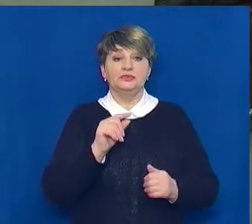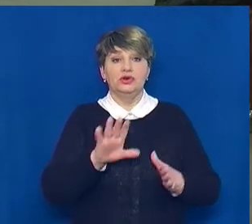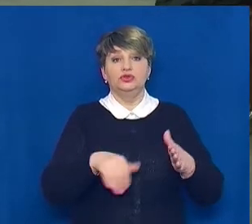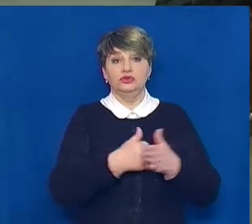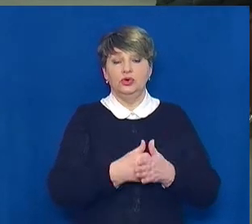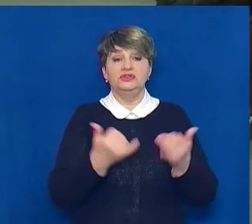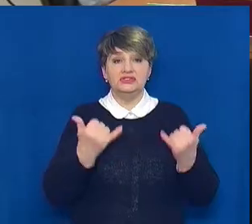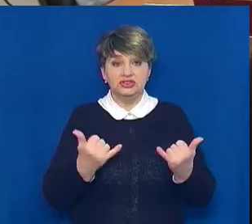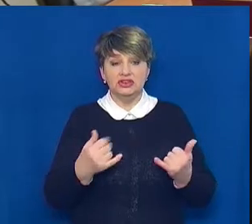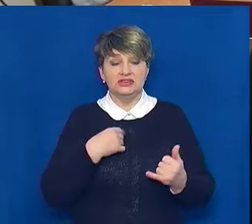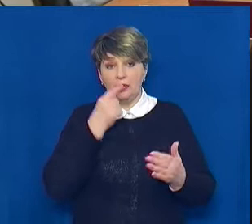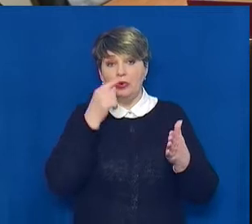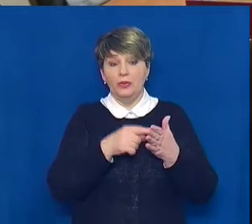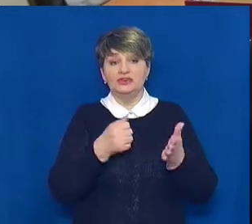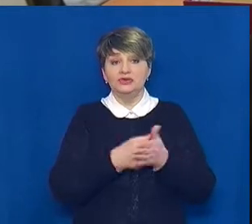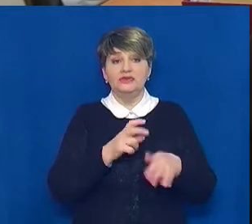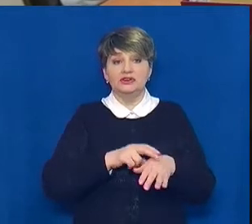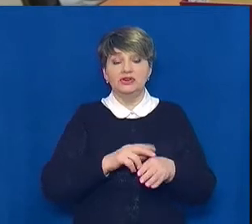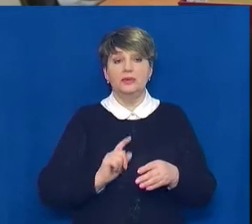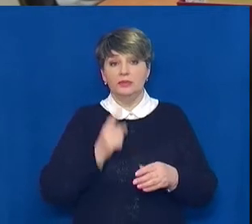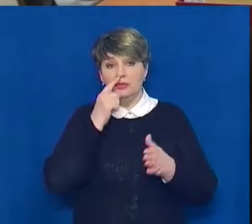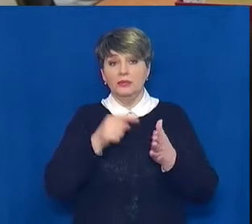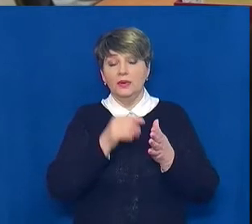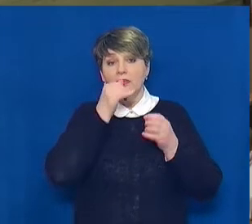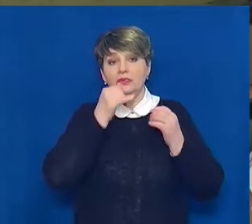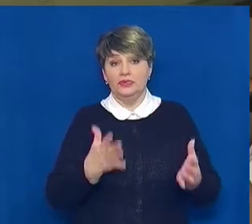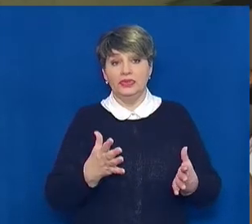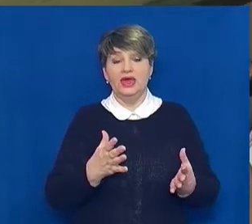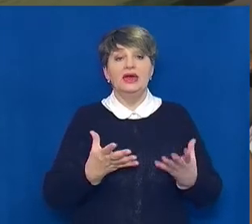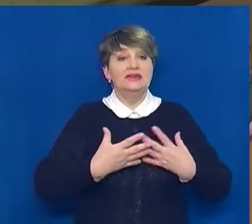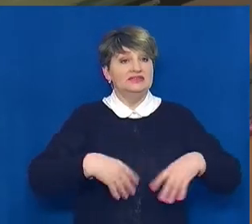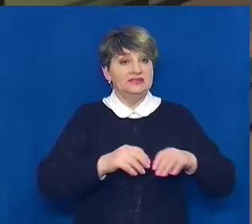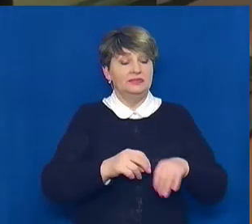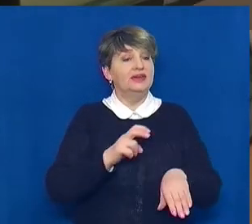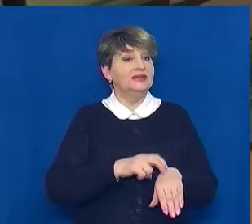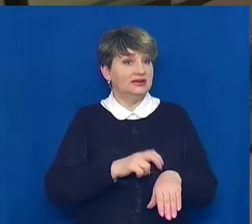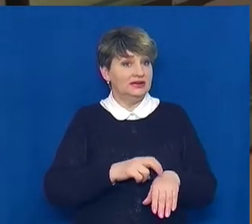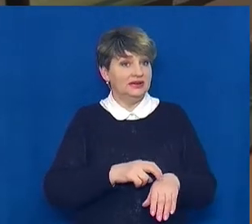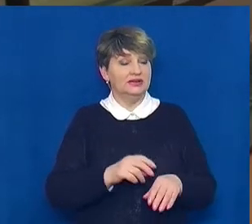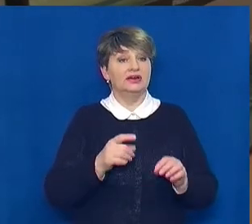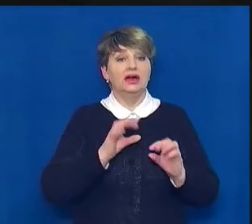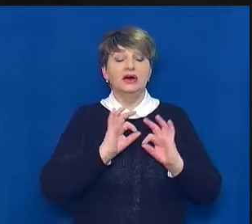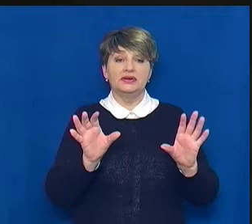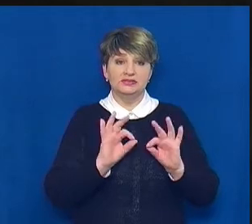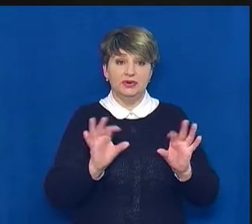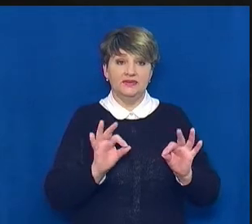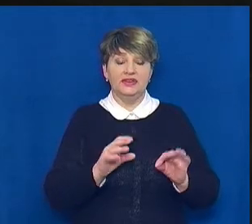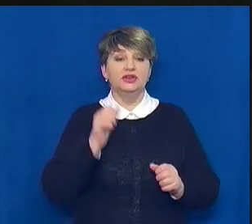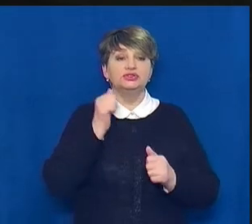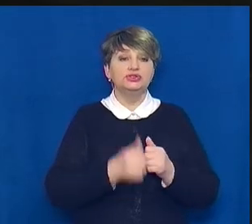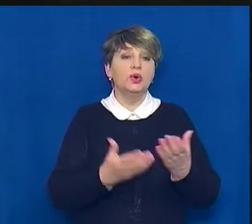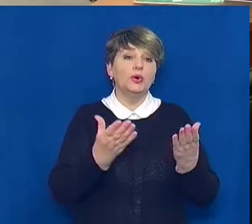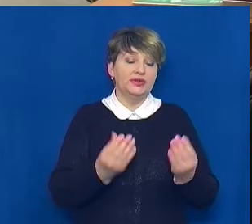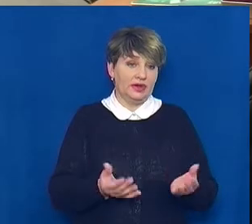лікаря попасти не можу. Сімейний лікар Катерина Каплінська розповідає, за знаками гострої респіраторної вірусної інфекції, щодня